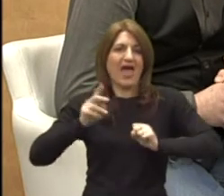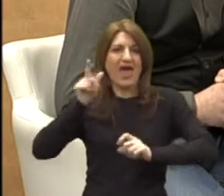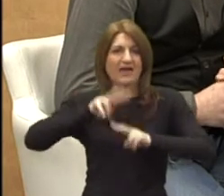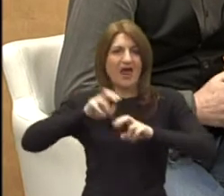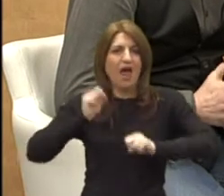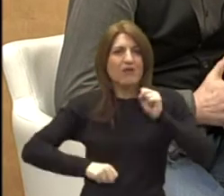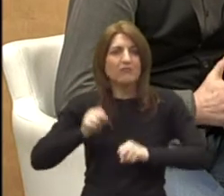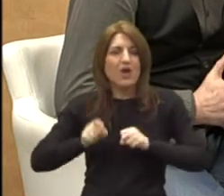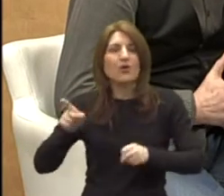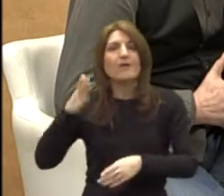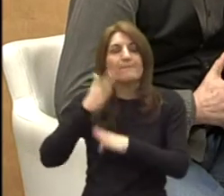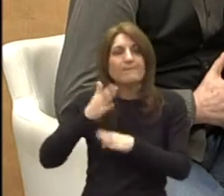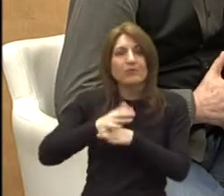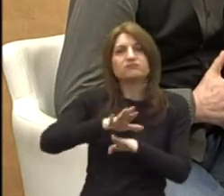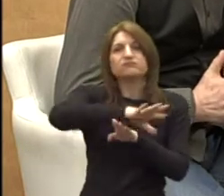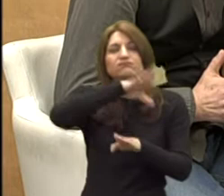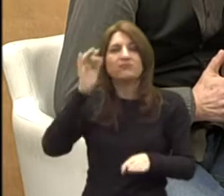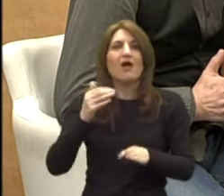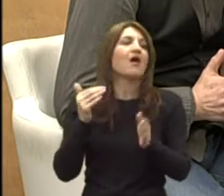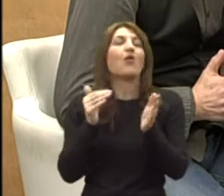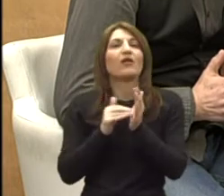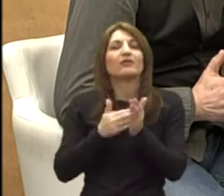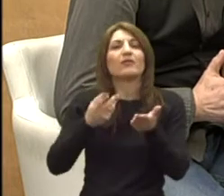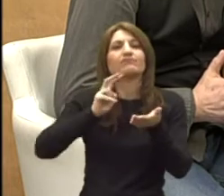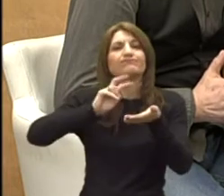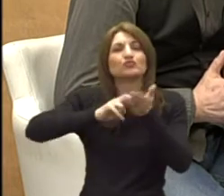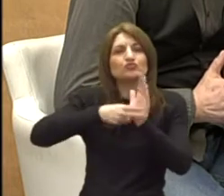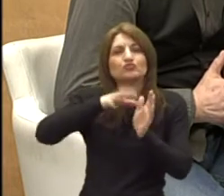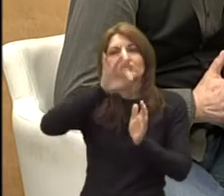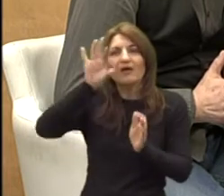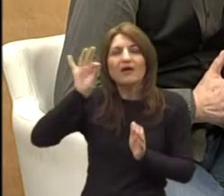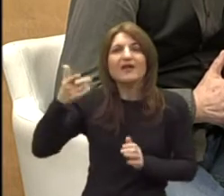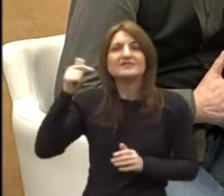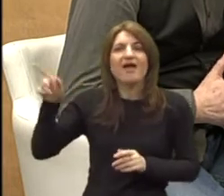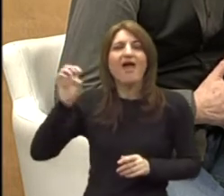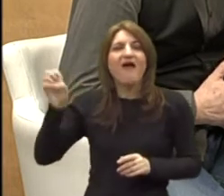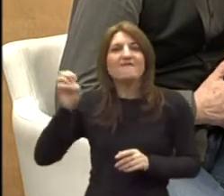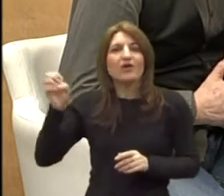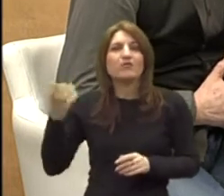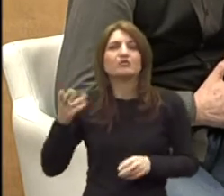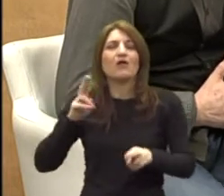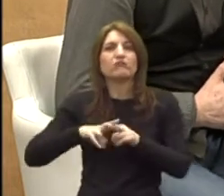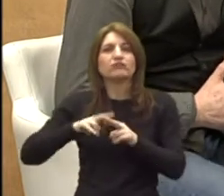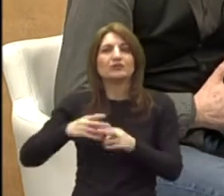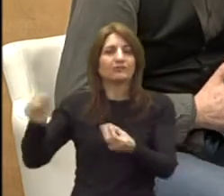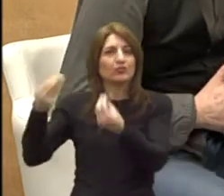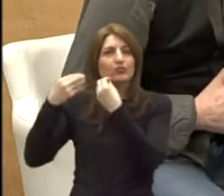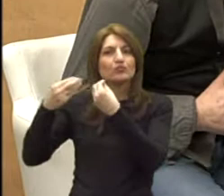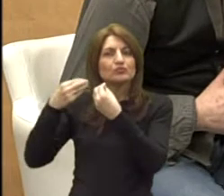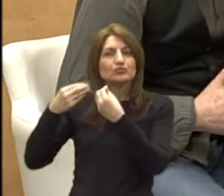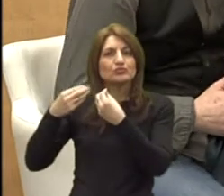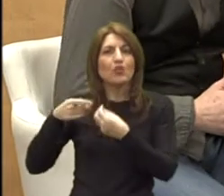pomogla u odabiru metoda i stručnjaka, dakle, iz Europe koji će nas educirati